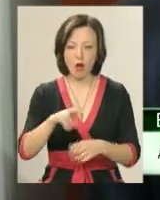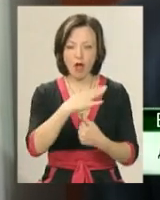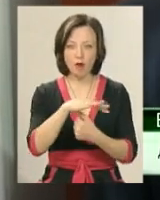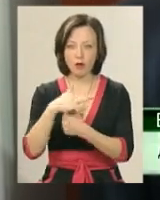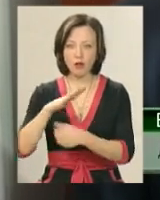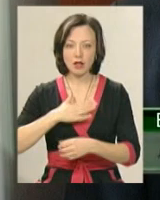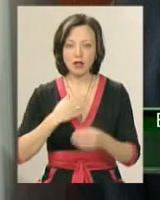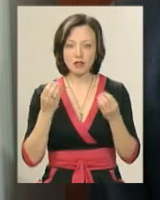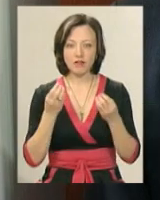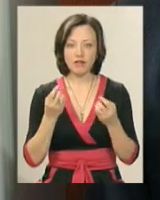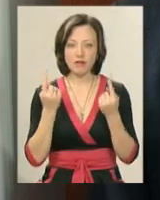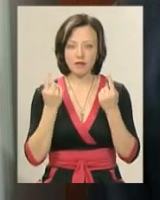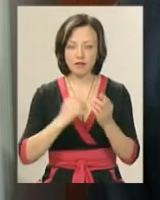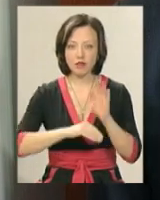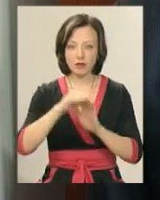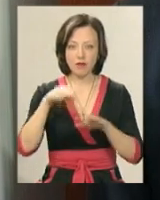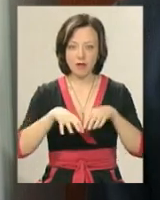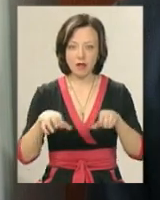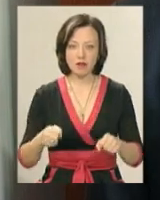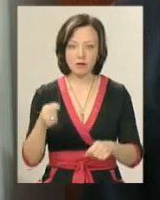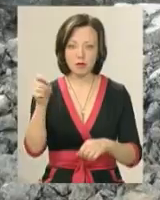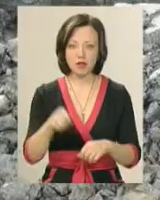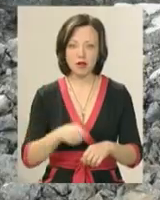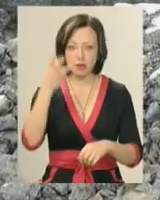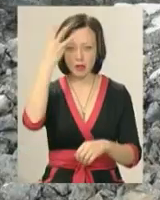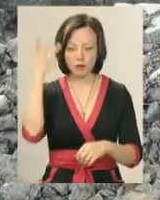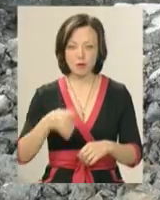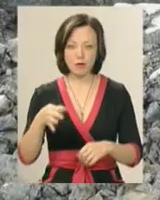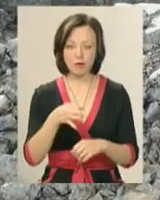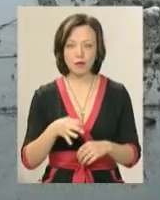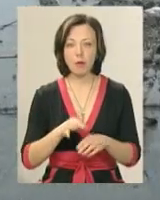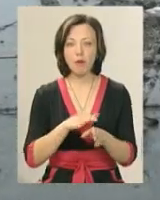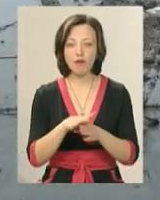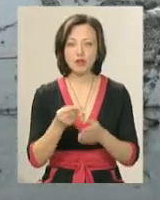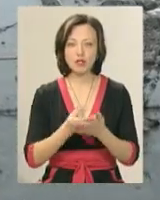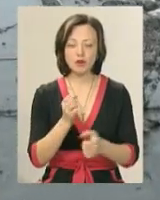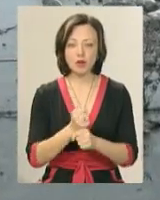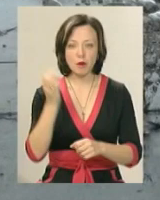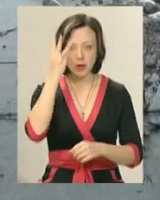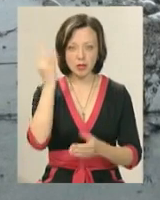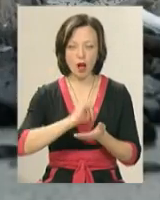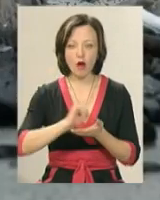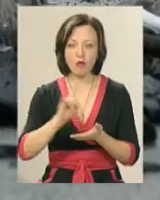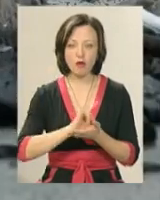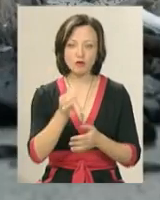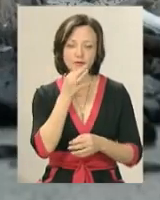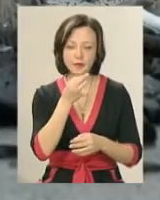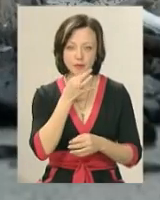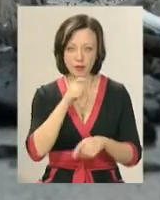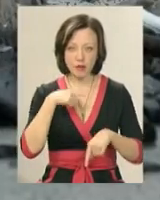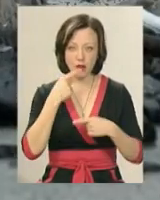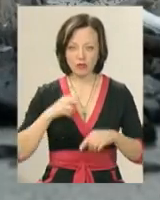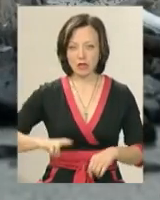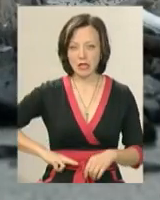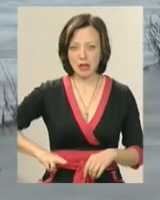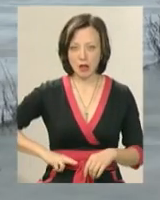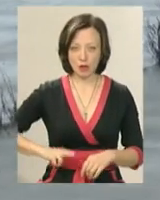високопосадовців, які відвідували нашу Хмельницьку область. Про повноцінну ж роботу Хмельницького аеропорту говорити зарано, констатує